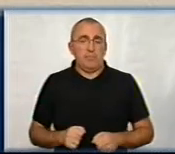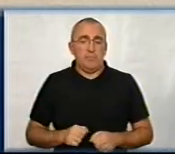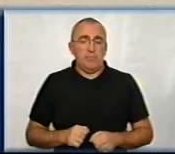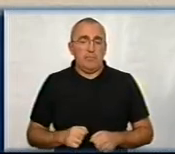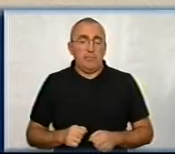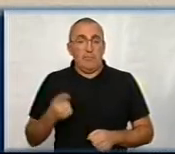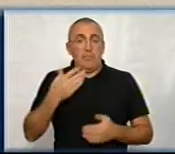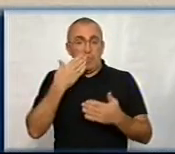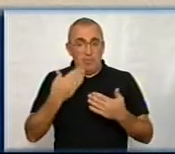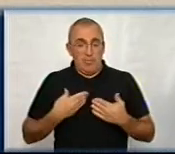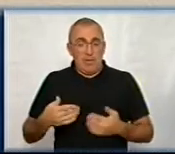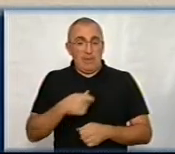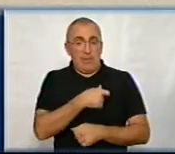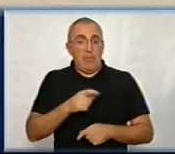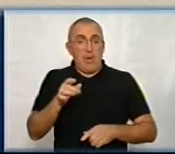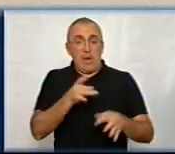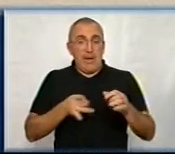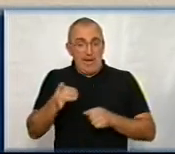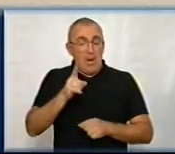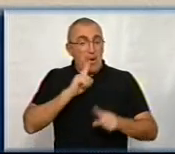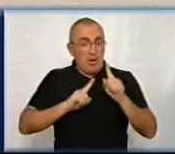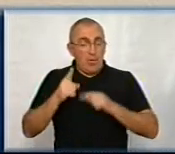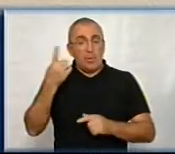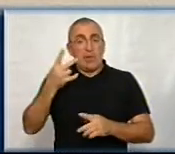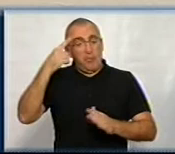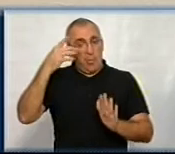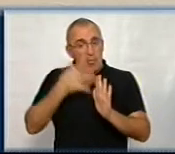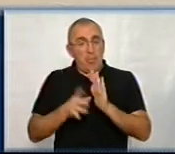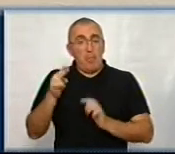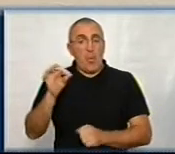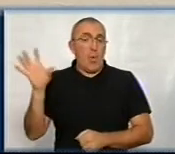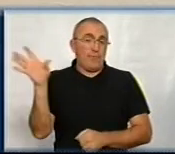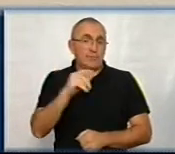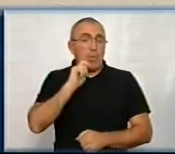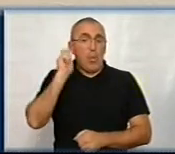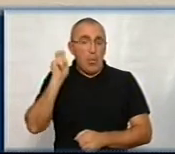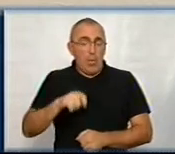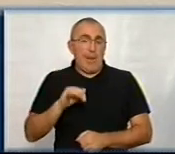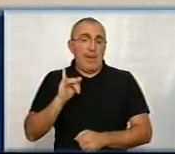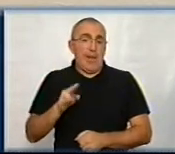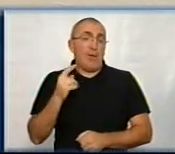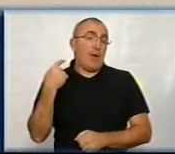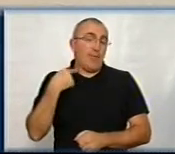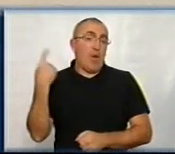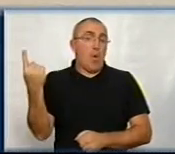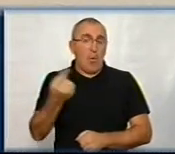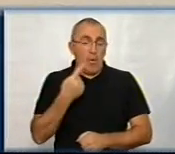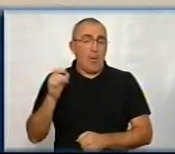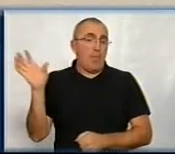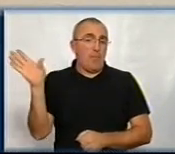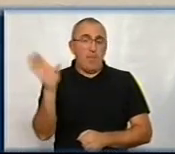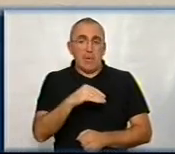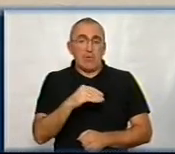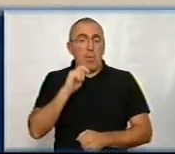Коли запитуєте про депутатів районних рад, треба розуміти, що по всій Україні, як і в Кіровоградській області, і по всій